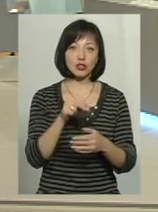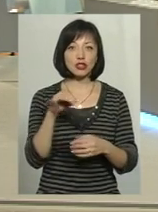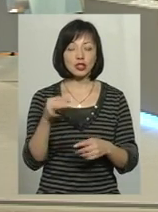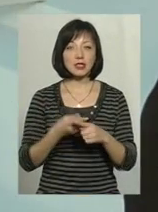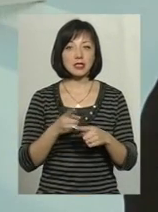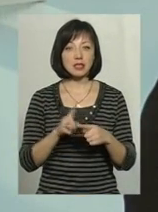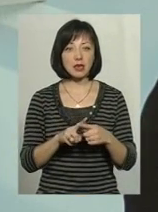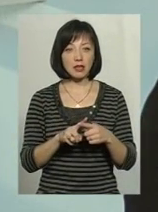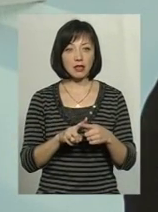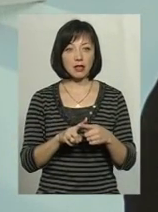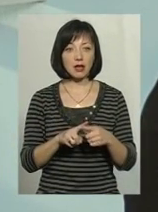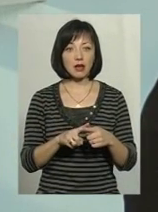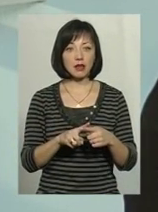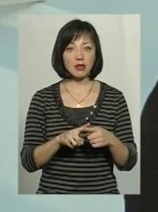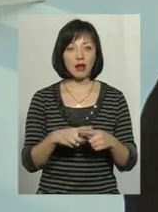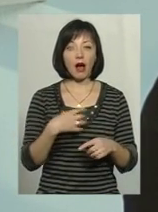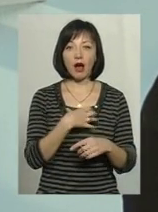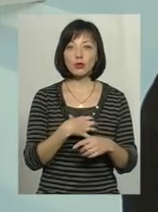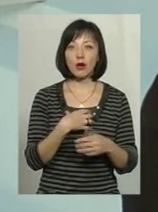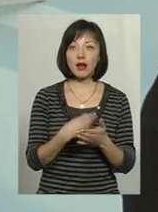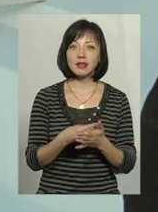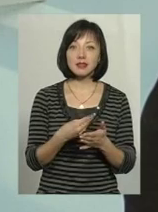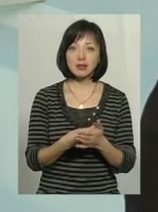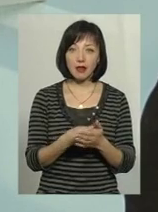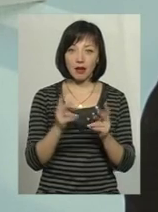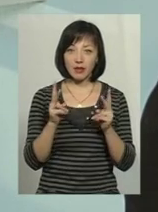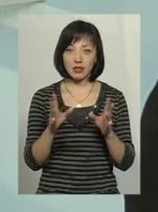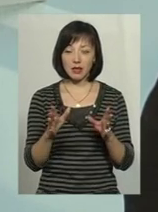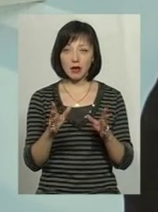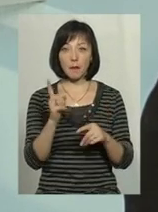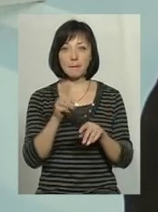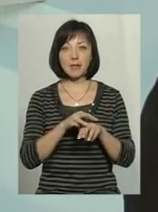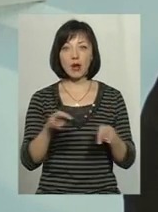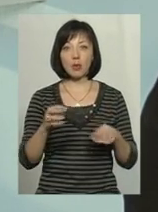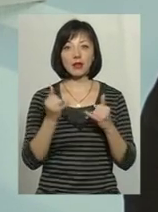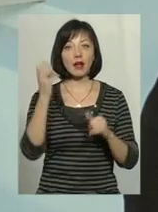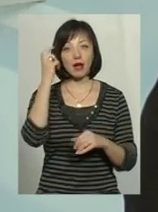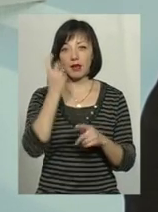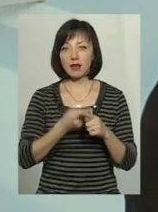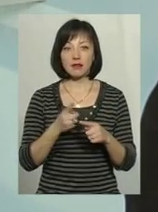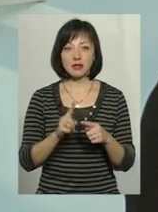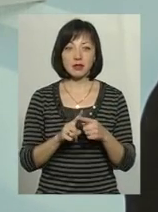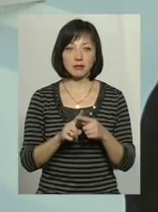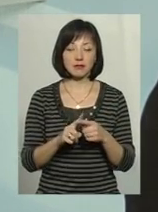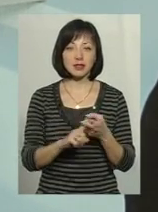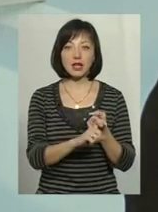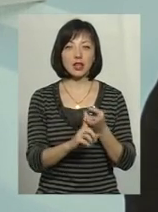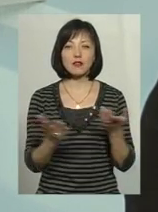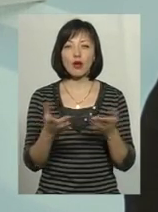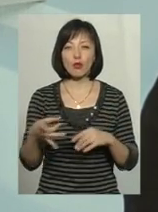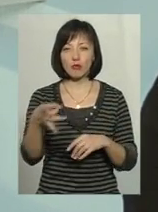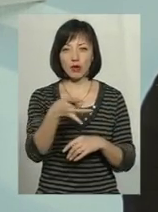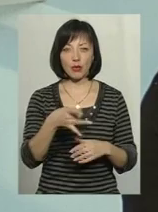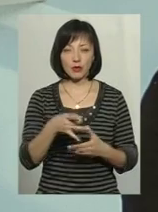це актуальна ціна цієї квартири, тому що мільйон для Києва – це залежить від того, в